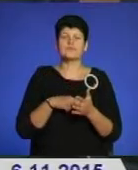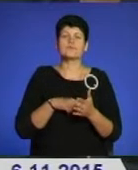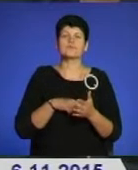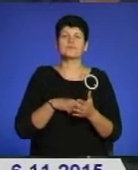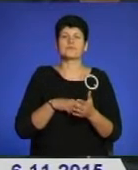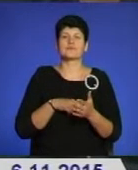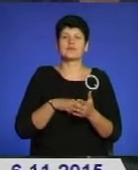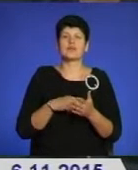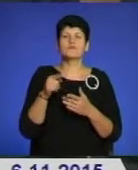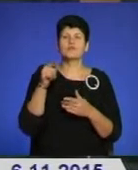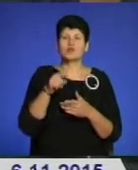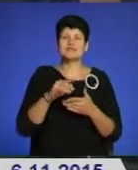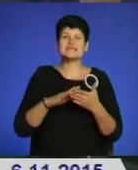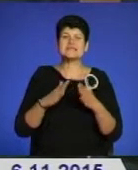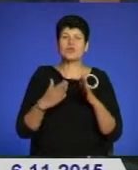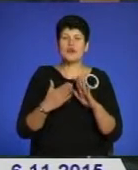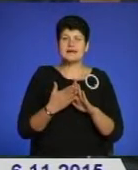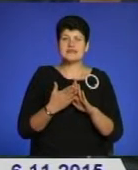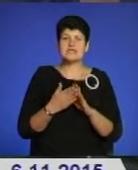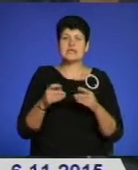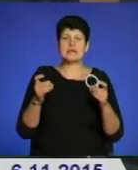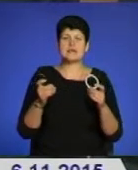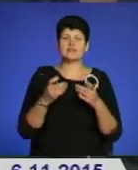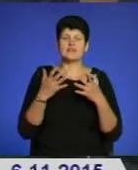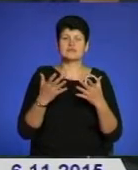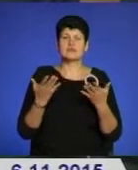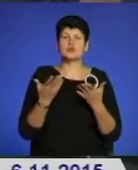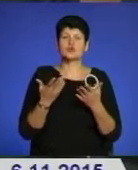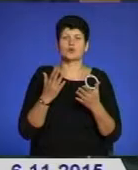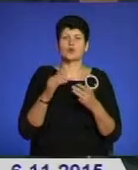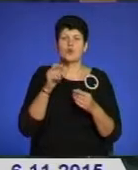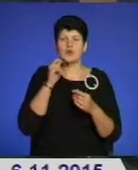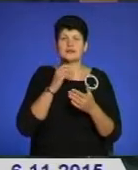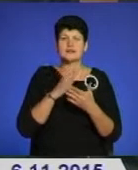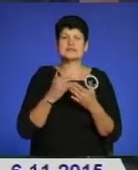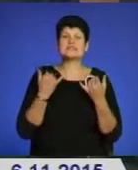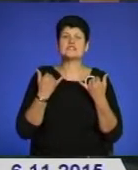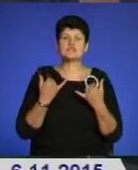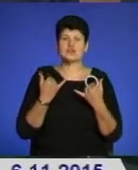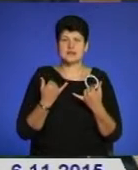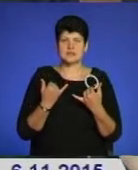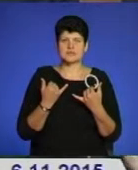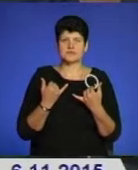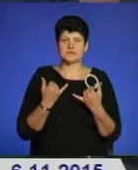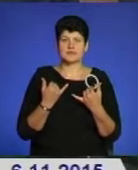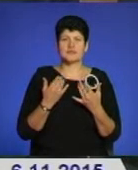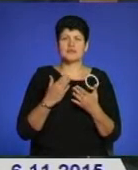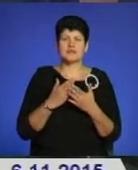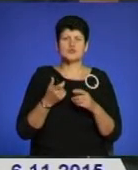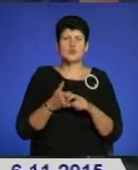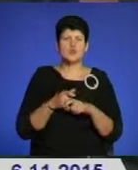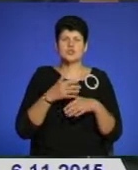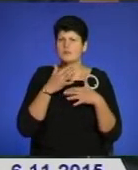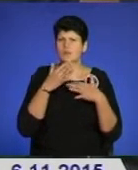в той ситуацією конфлікта, в якій Україна з'явилася зараз, є дуже багато